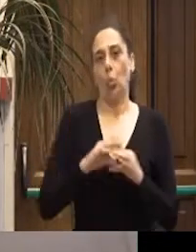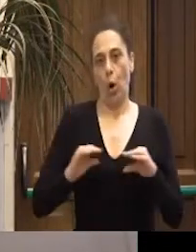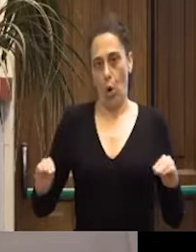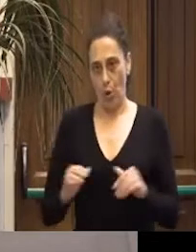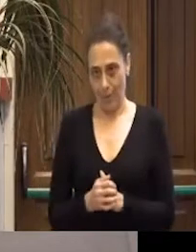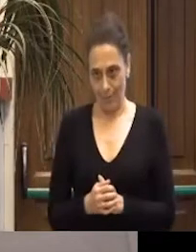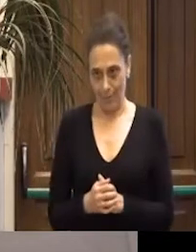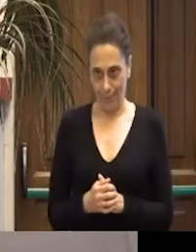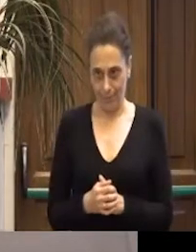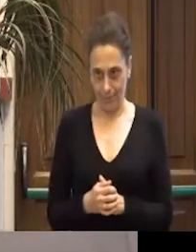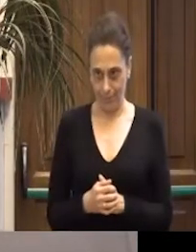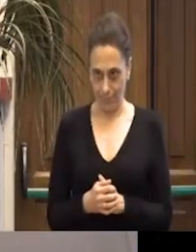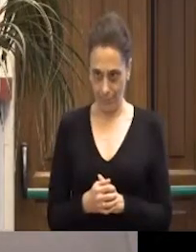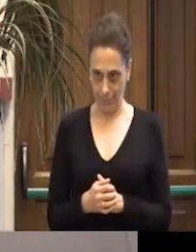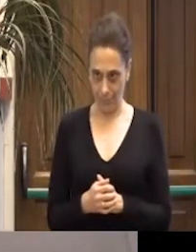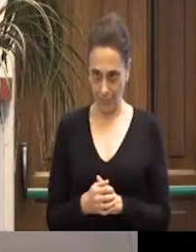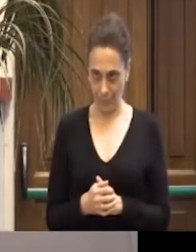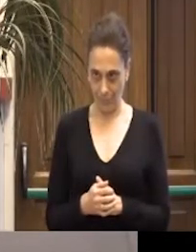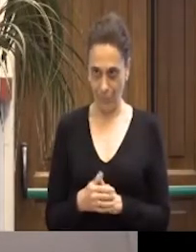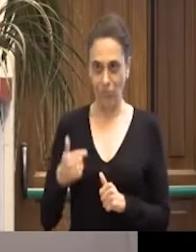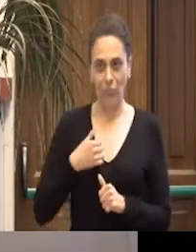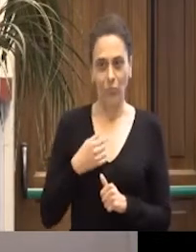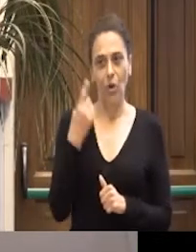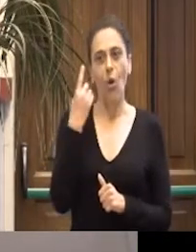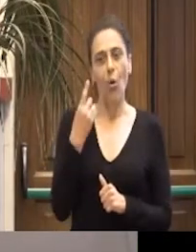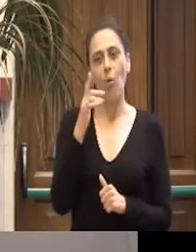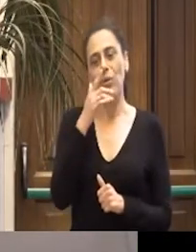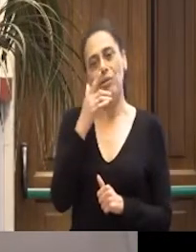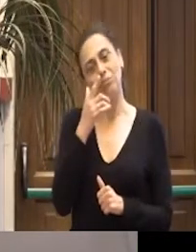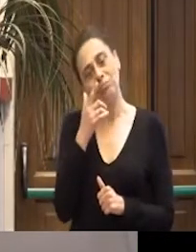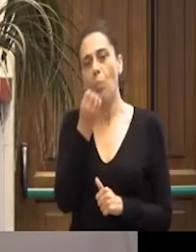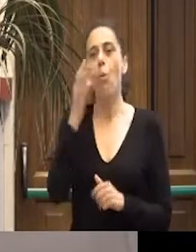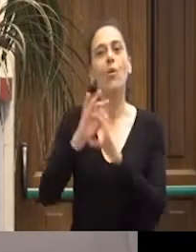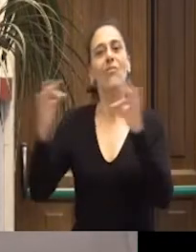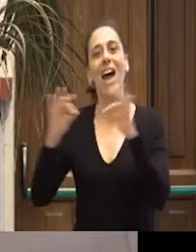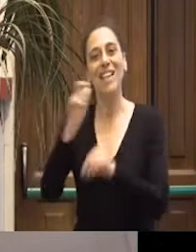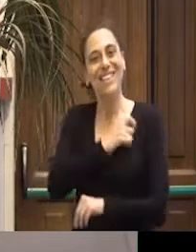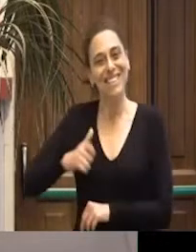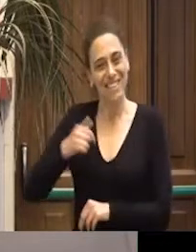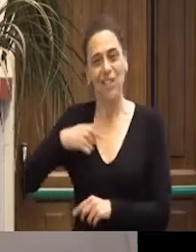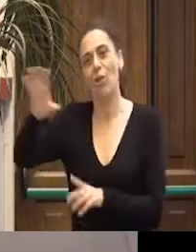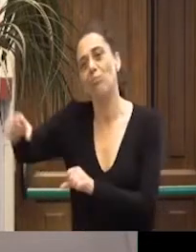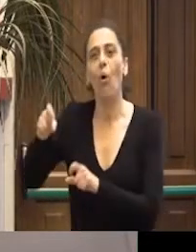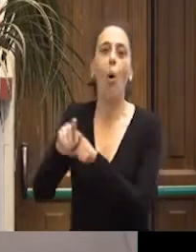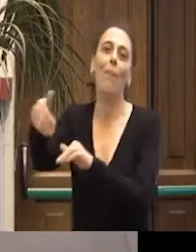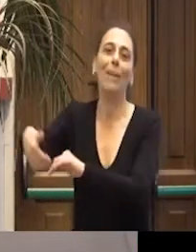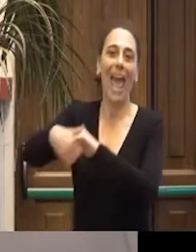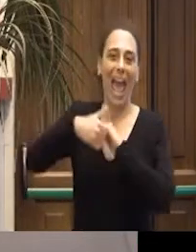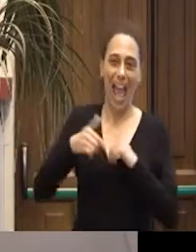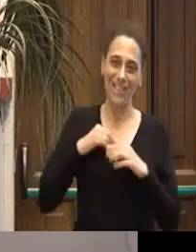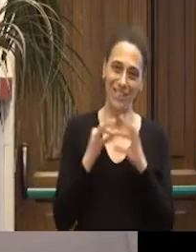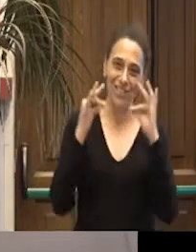evitiamo. Prendo in prestito un passaggio che ha fatto stamattina il Sindaco, che credo sia interessante per